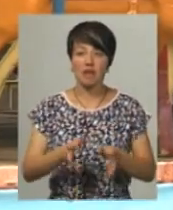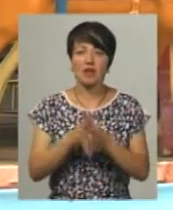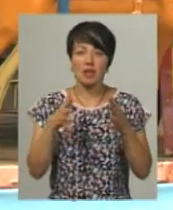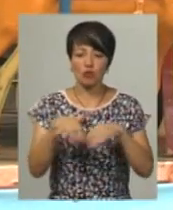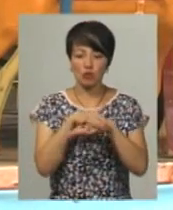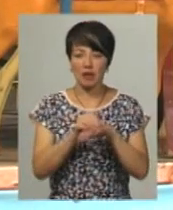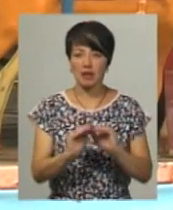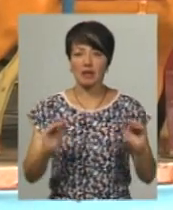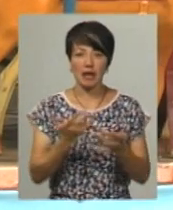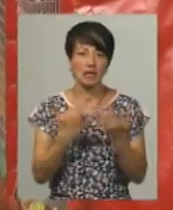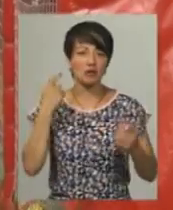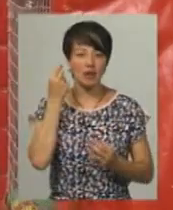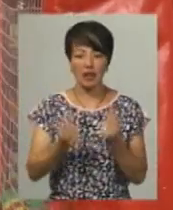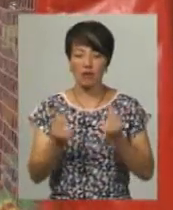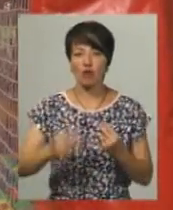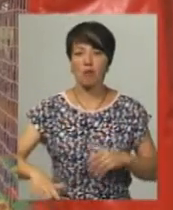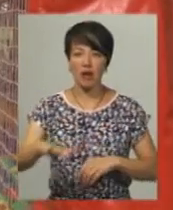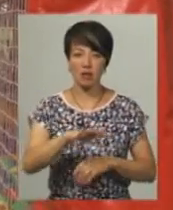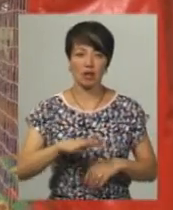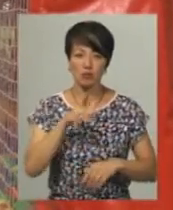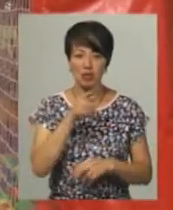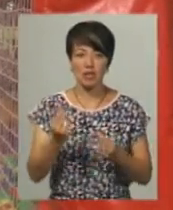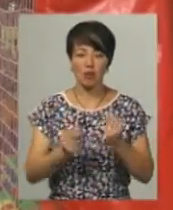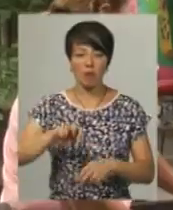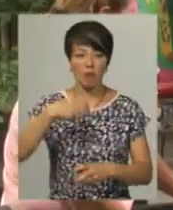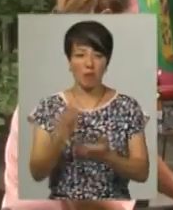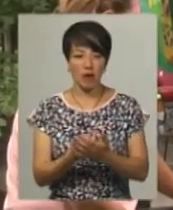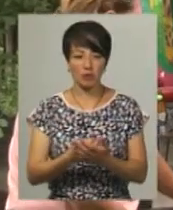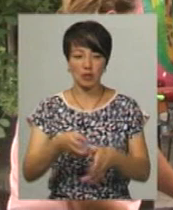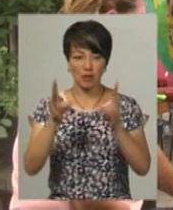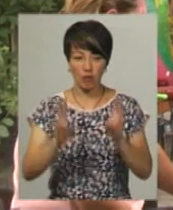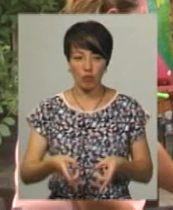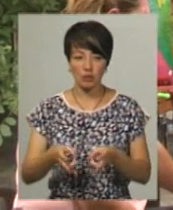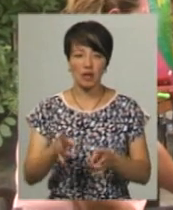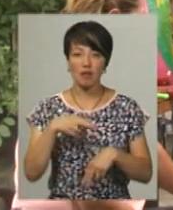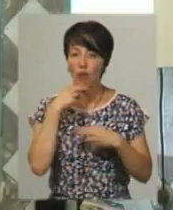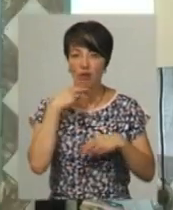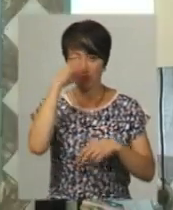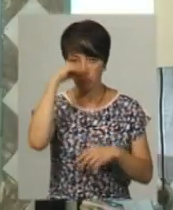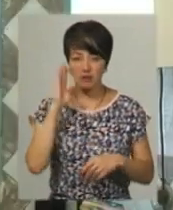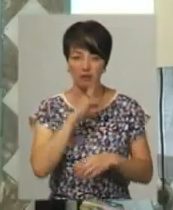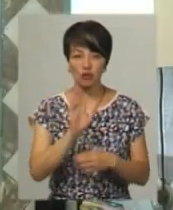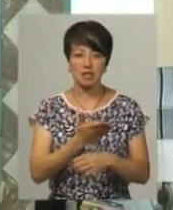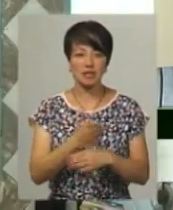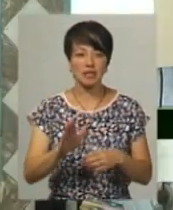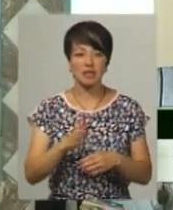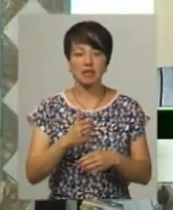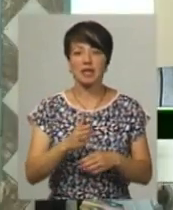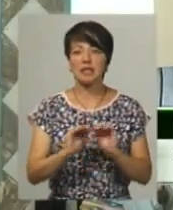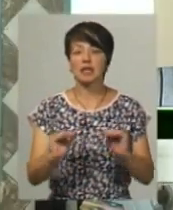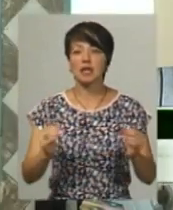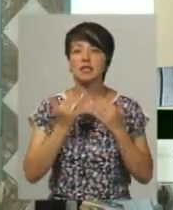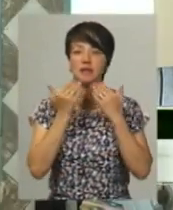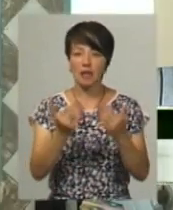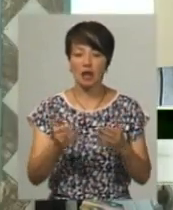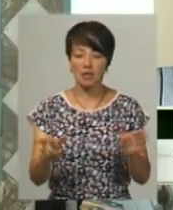скупчення дітей різного віку на ігрових майданчиках, які під час ігор падають один на одного і травмуються, та неуважність батьків. Частина дітей звертається